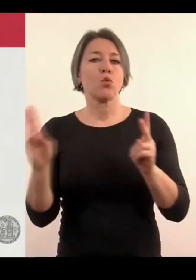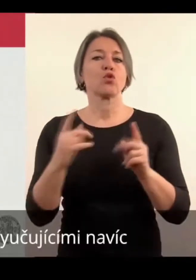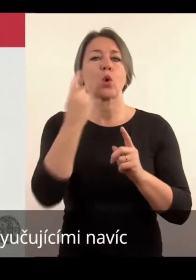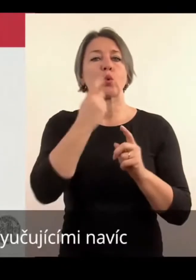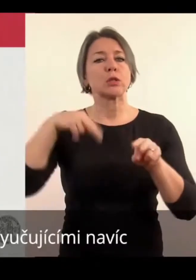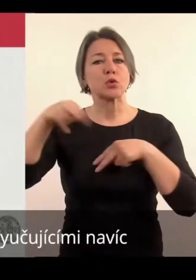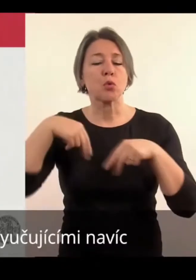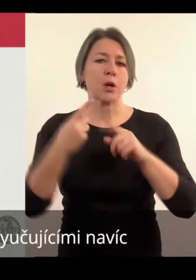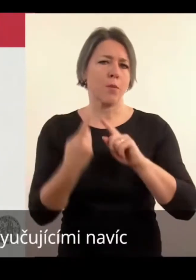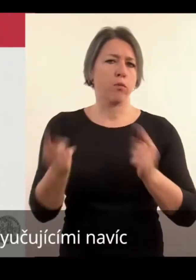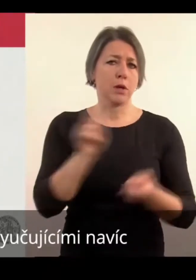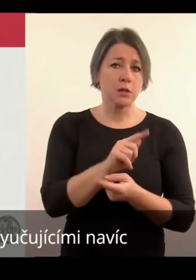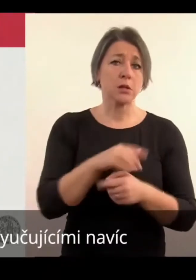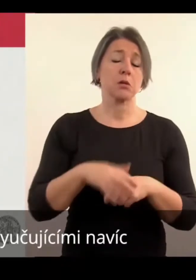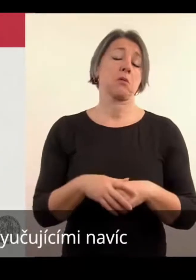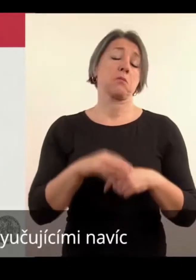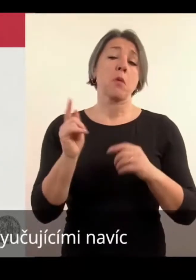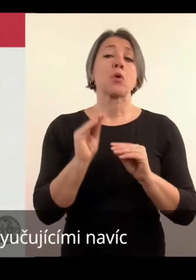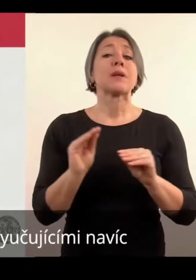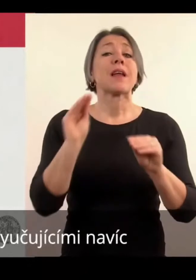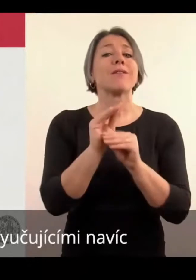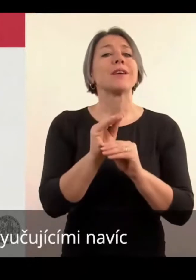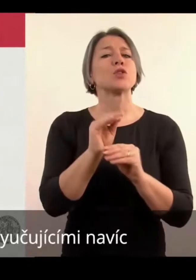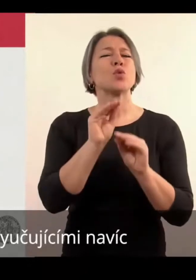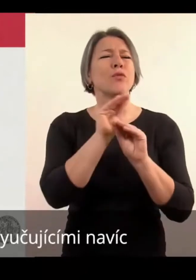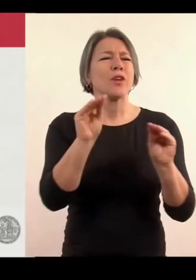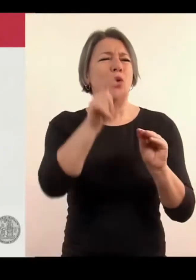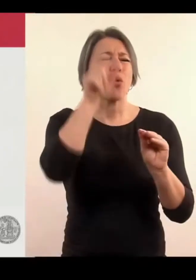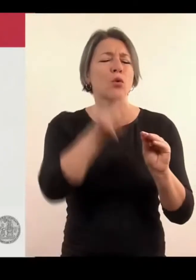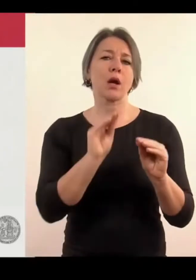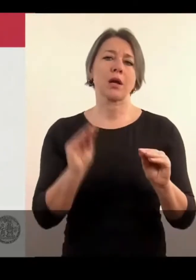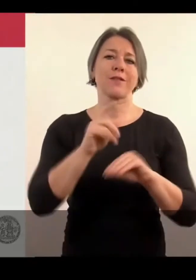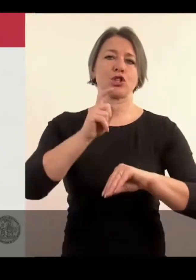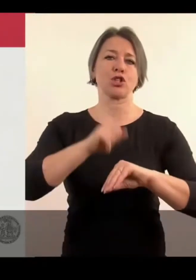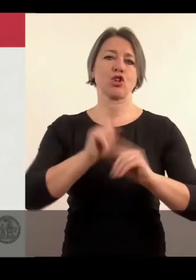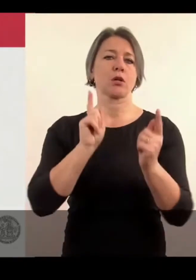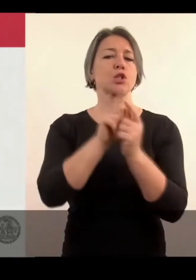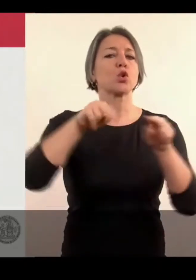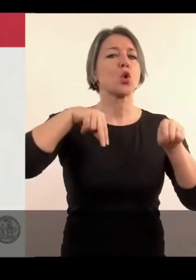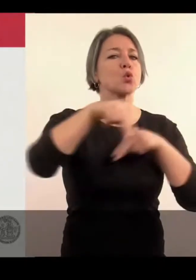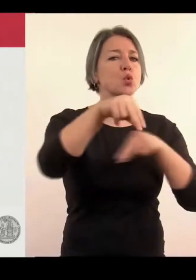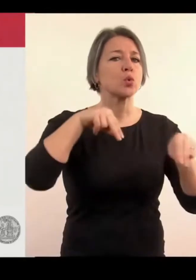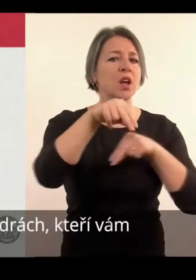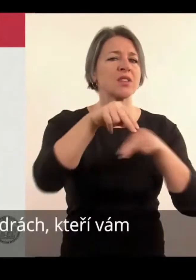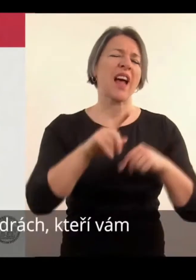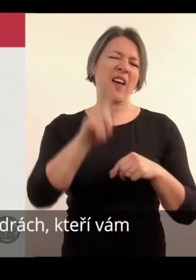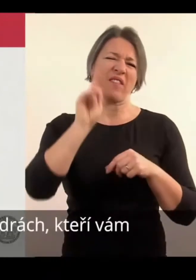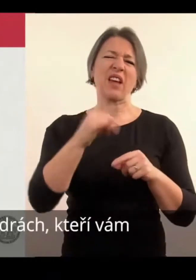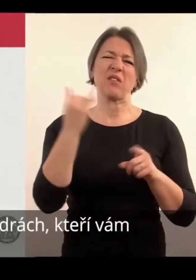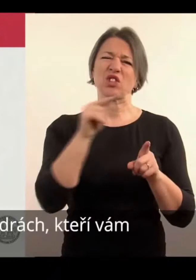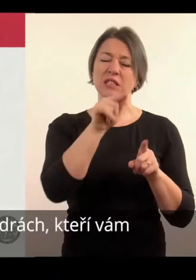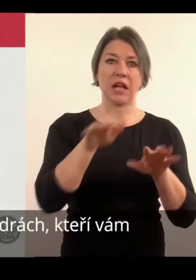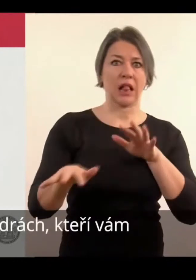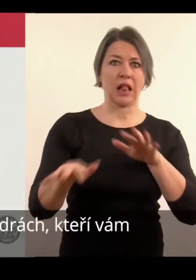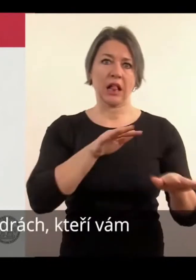jsou to individuální konzultaci vyučující mě navíc. A poput i vyučující mají a většinou mají hodně málo